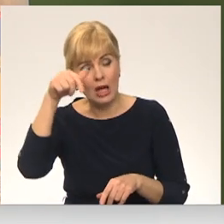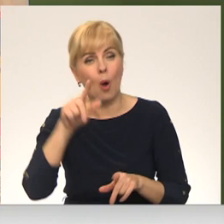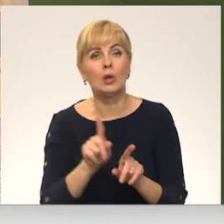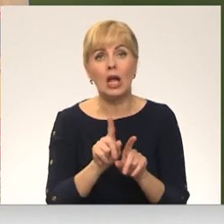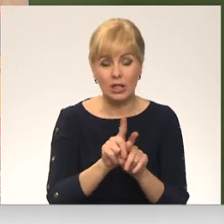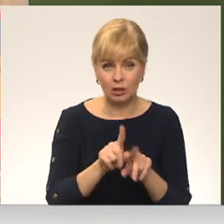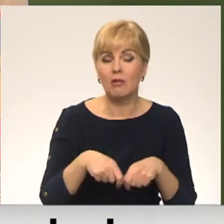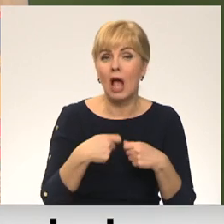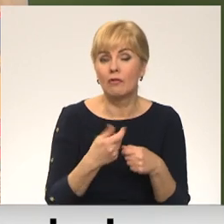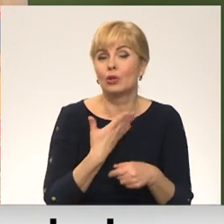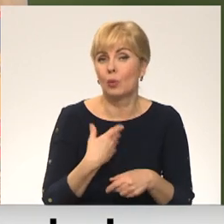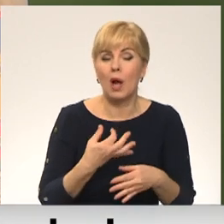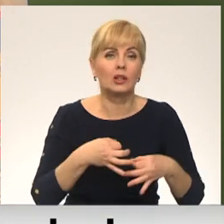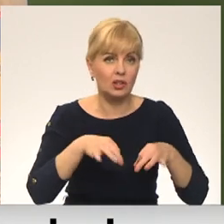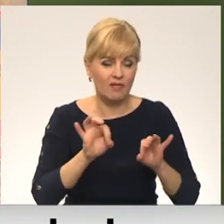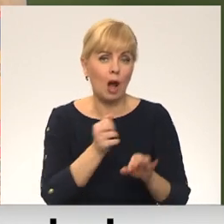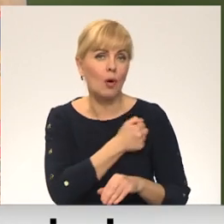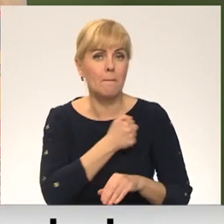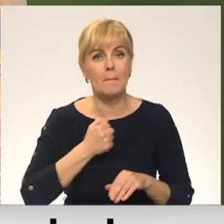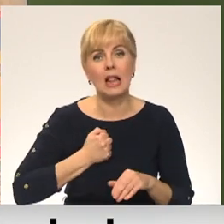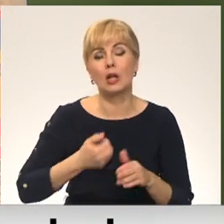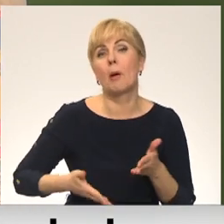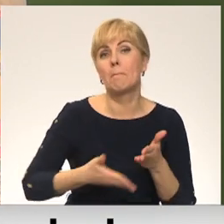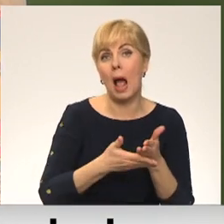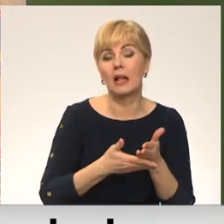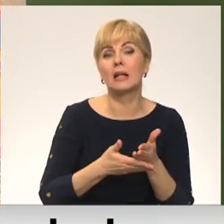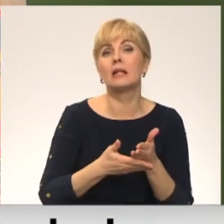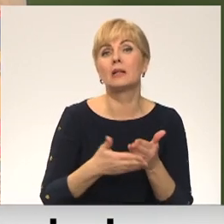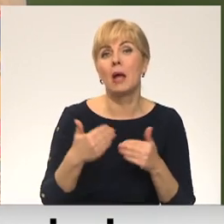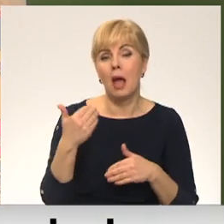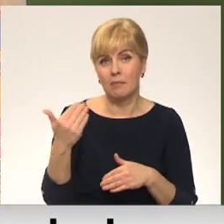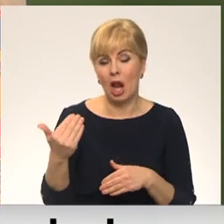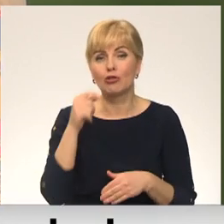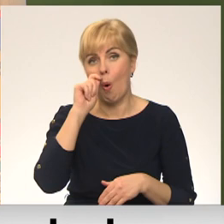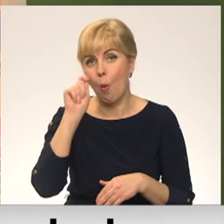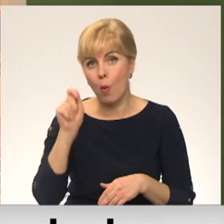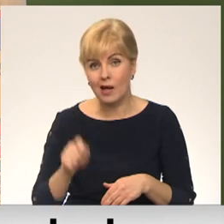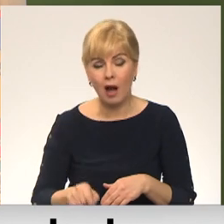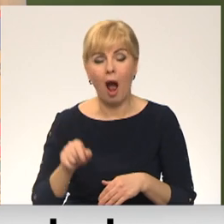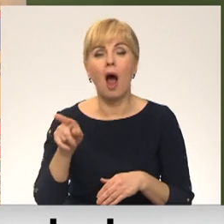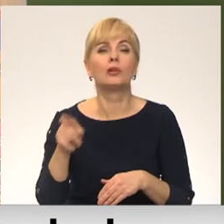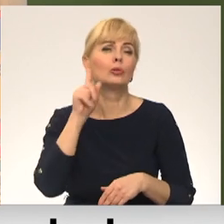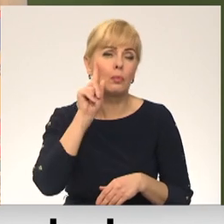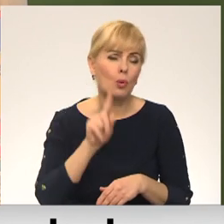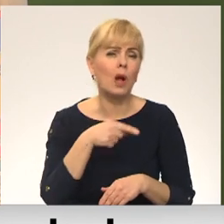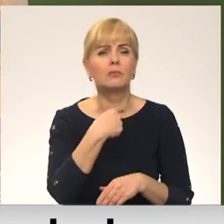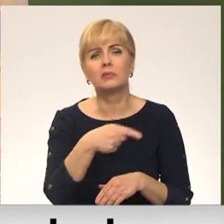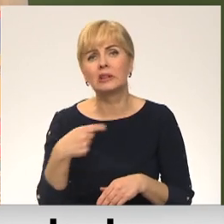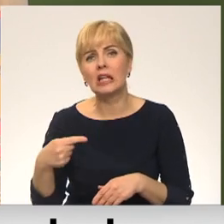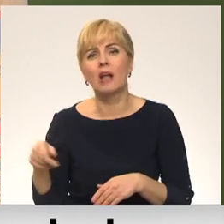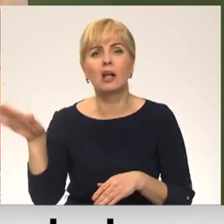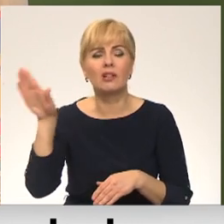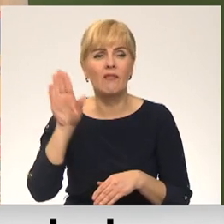ļoti nozīmīgu militāru palīdzību Ukrainai. Protams, citas valsts,